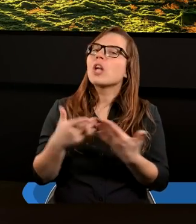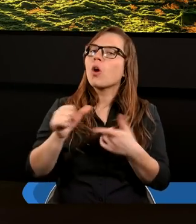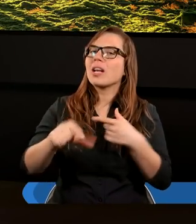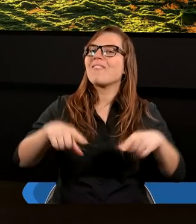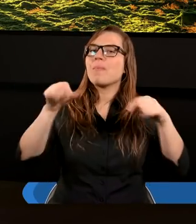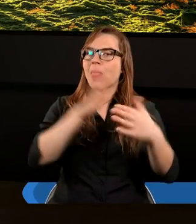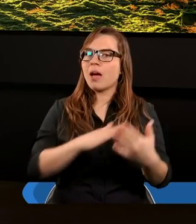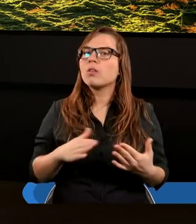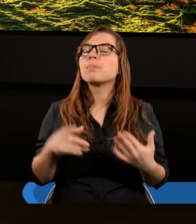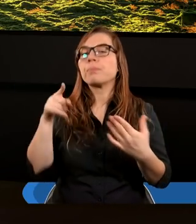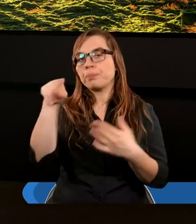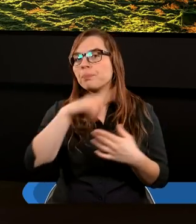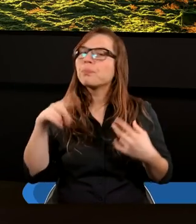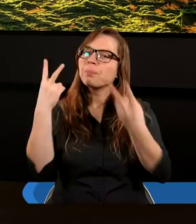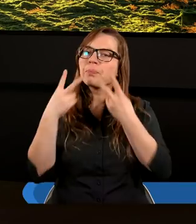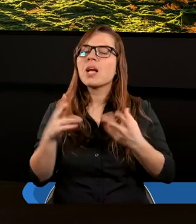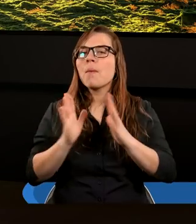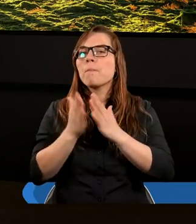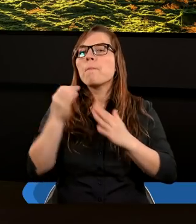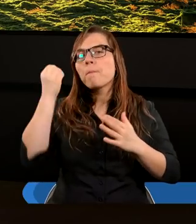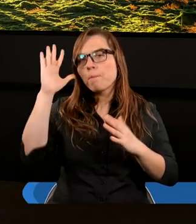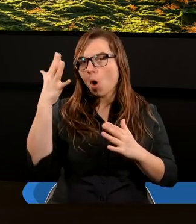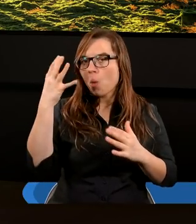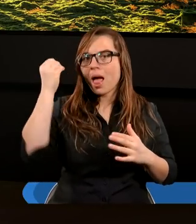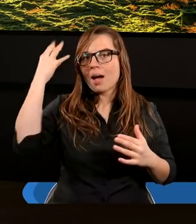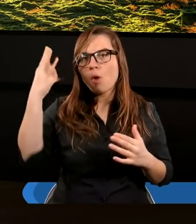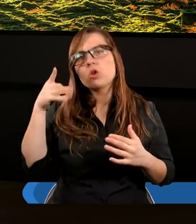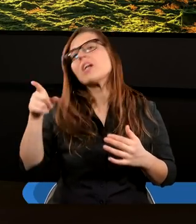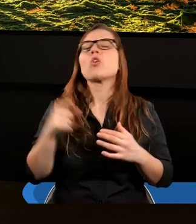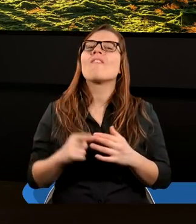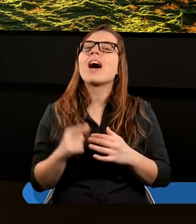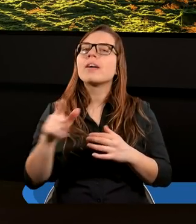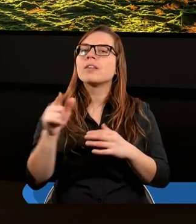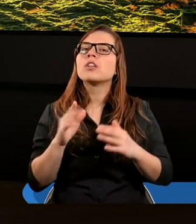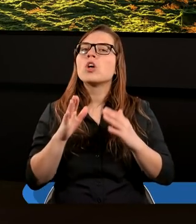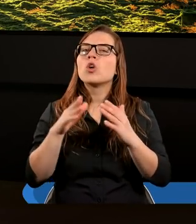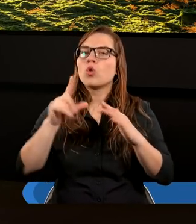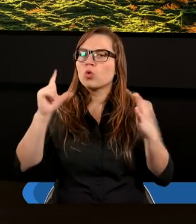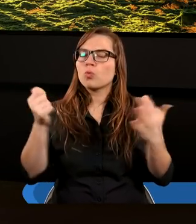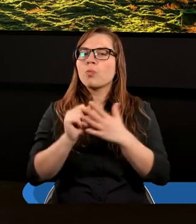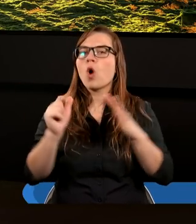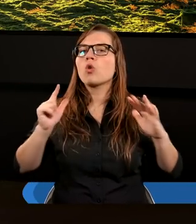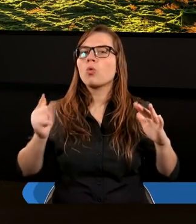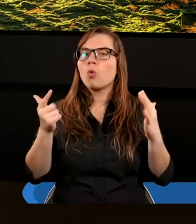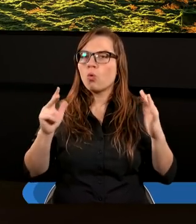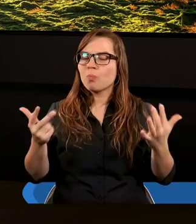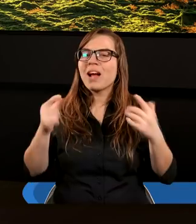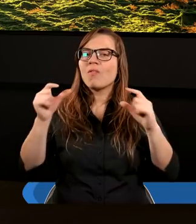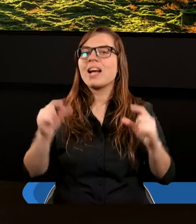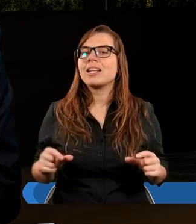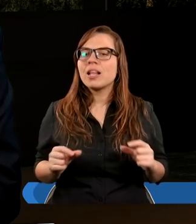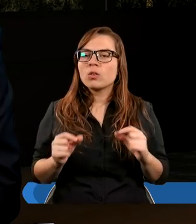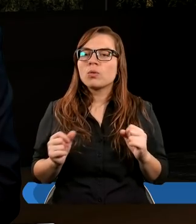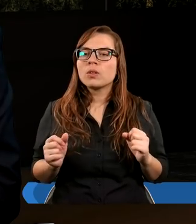tekst z V Księgi Mojżeszowej, 7 rozdział od 6 do 8 wersetu.